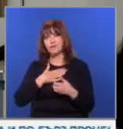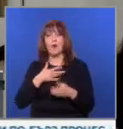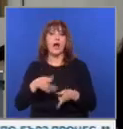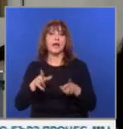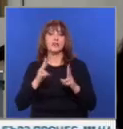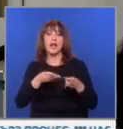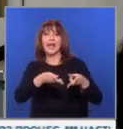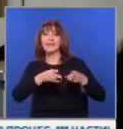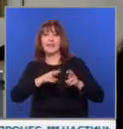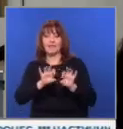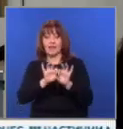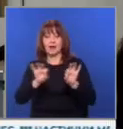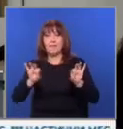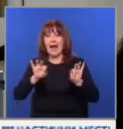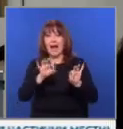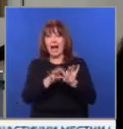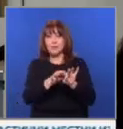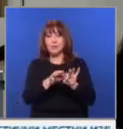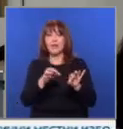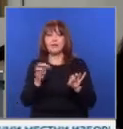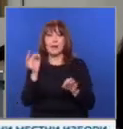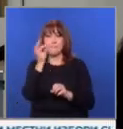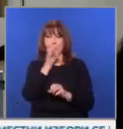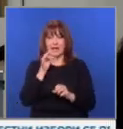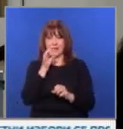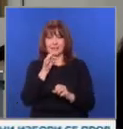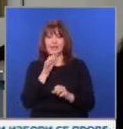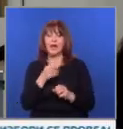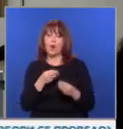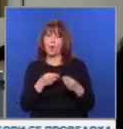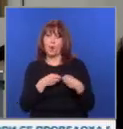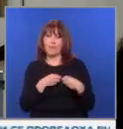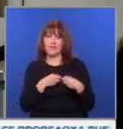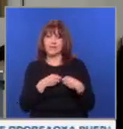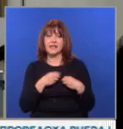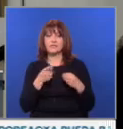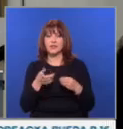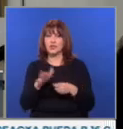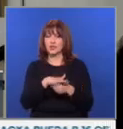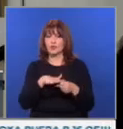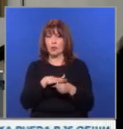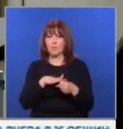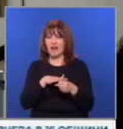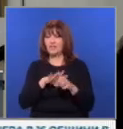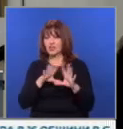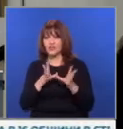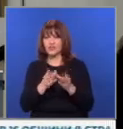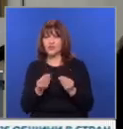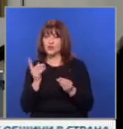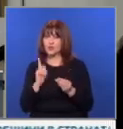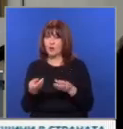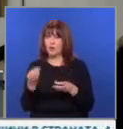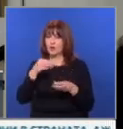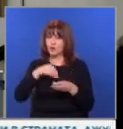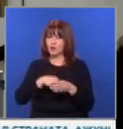да върнем капсулата Starliner празна. Сигурен съм и съм убеден, че Boeing ще оправят оборудването и ще могат да участват в